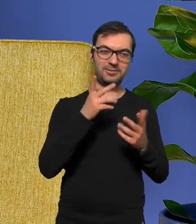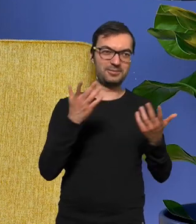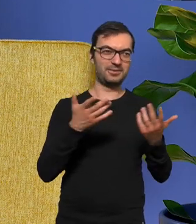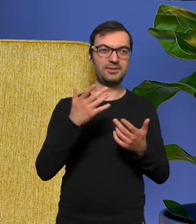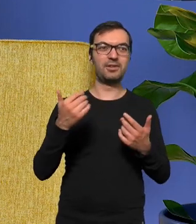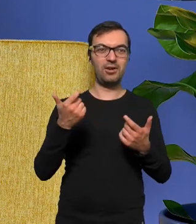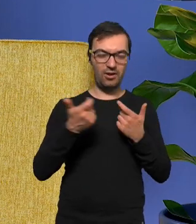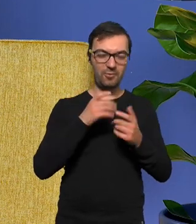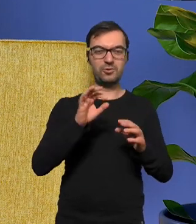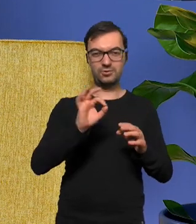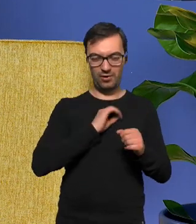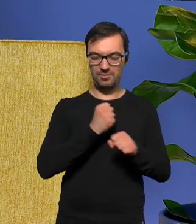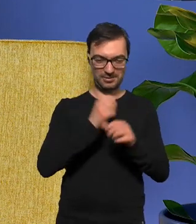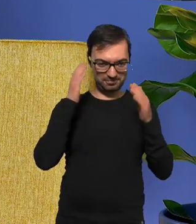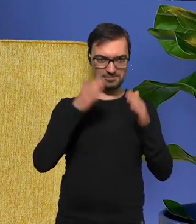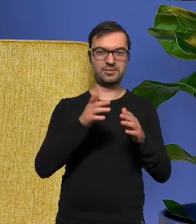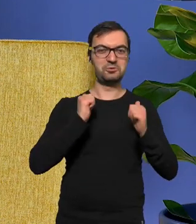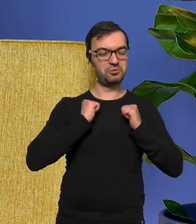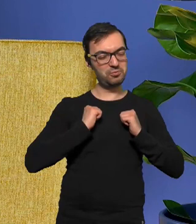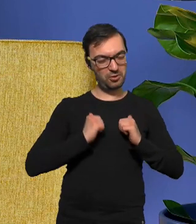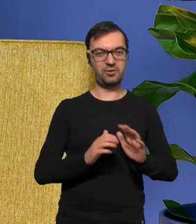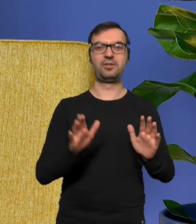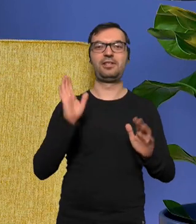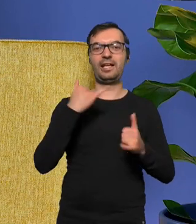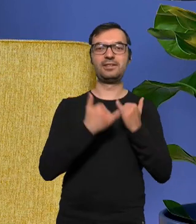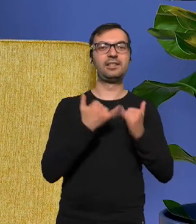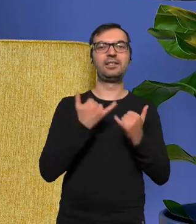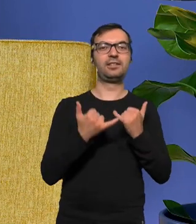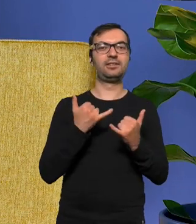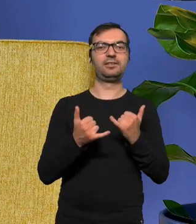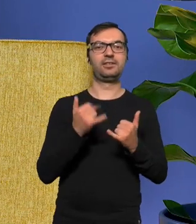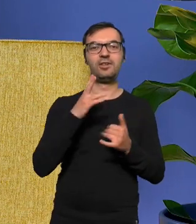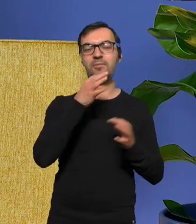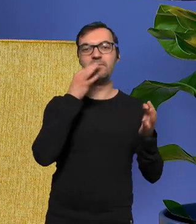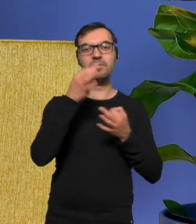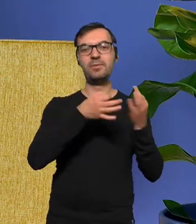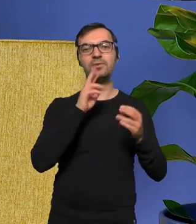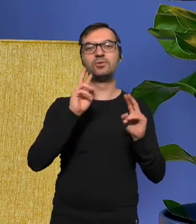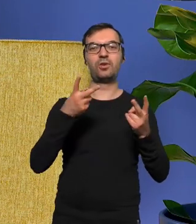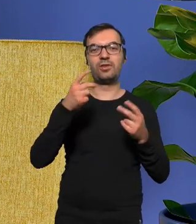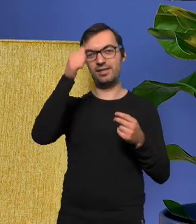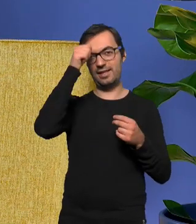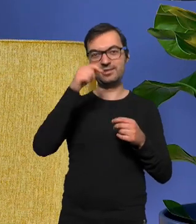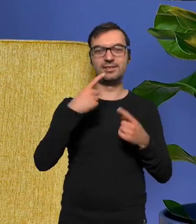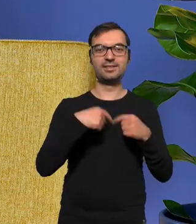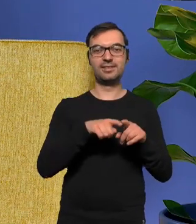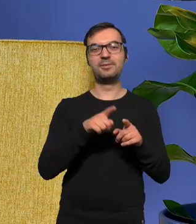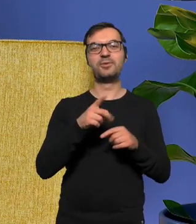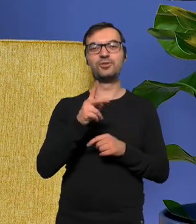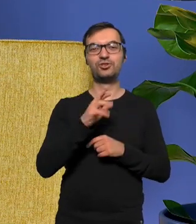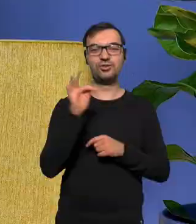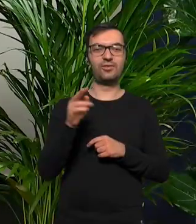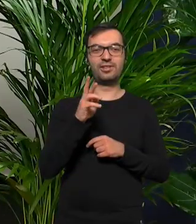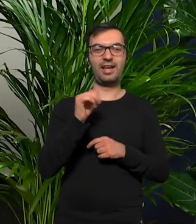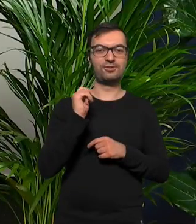robił swoje ze stoickim spokojem nawet jeżeli ktoś pytał się skąd nazwa zespołu Krzysztof Krawczyk tak